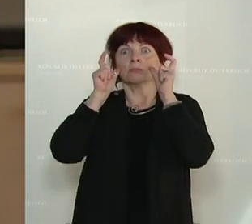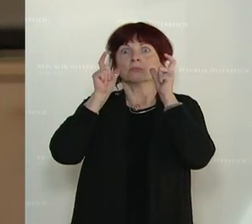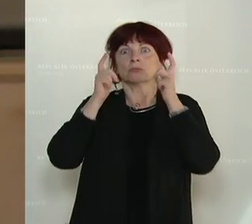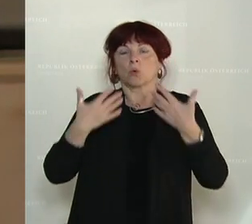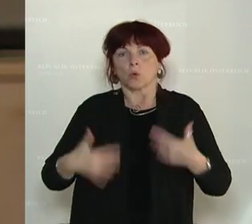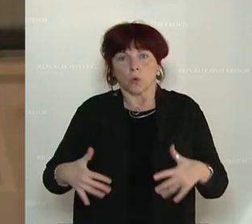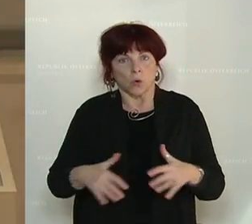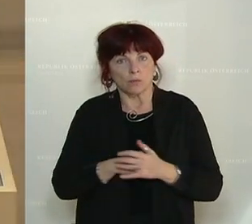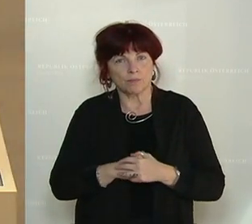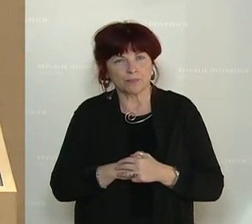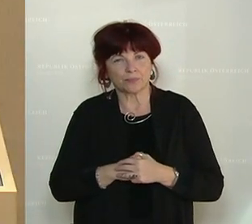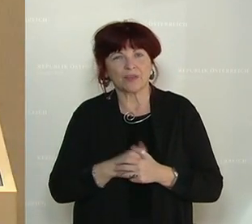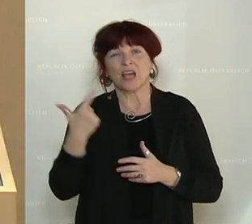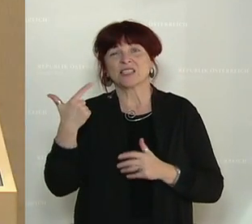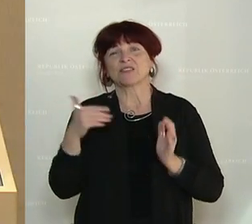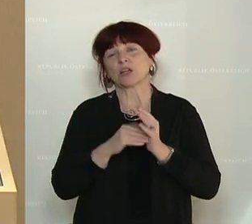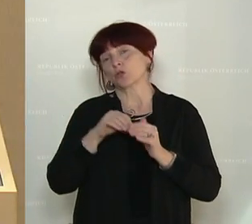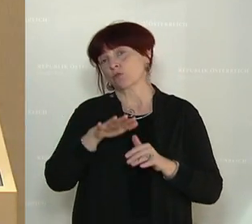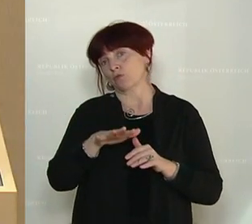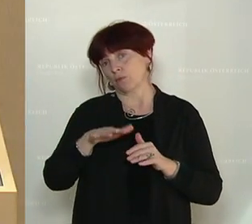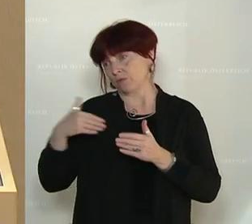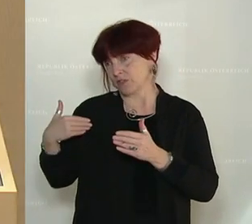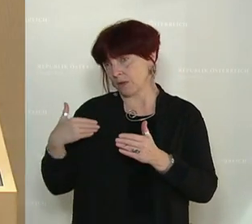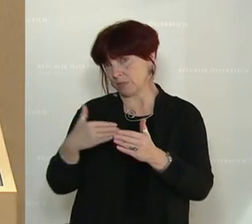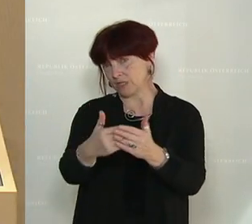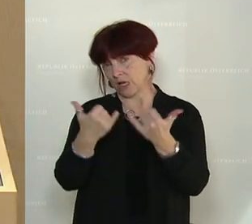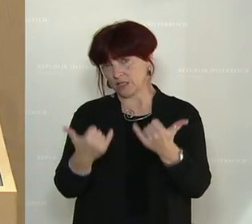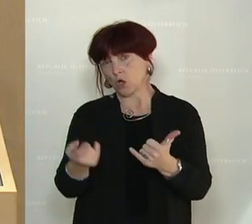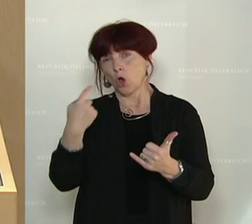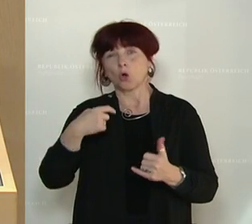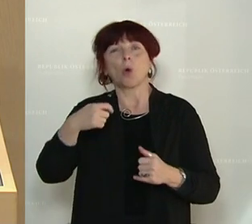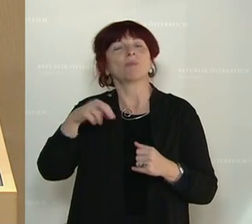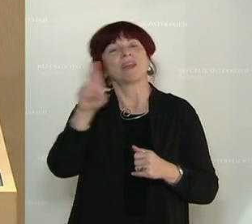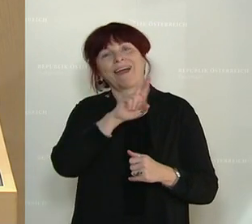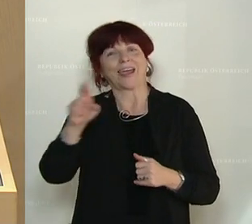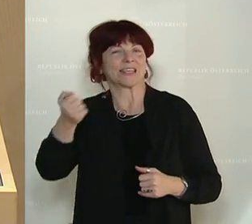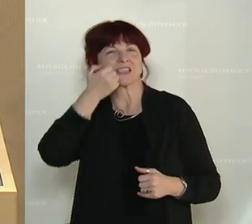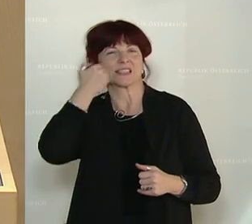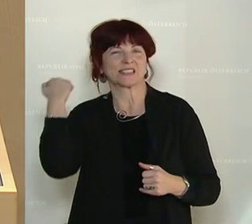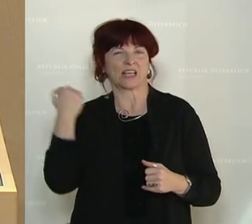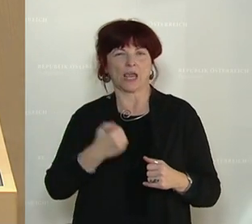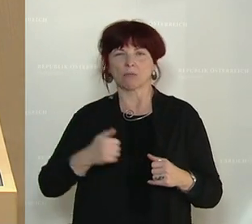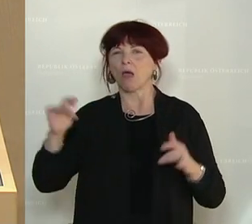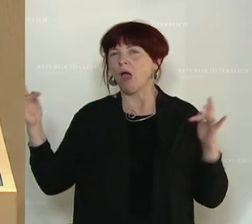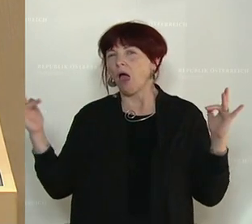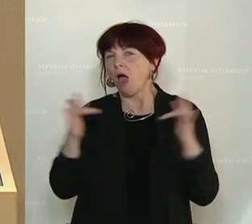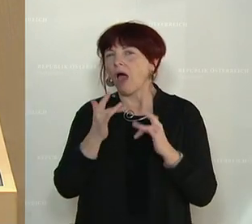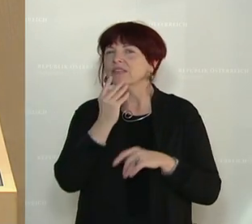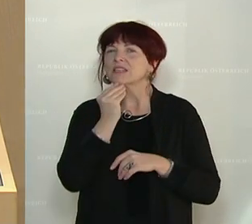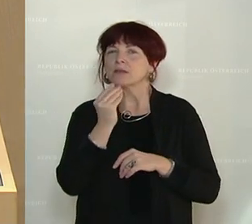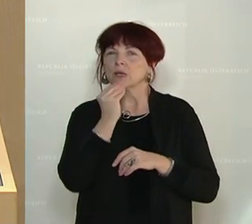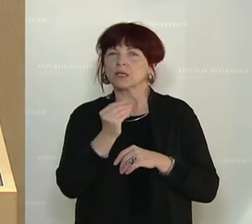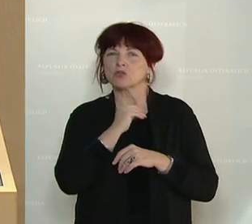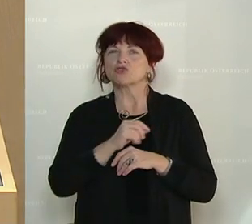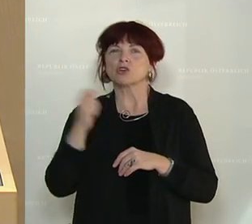Seit 2015 verzeichnen wir in Österreich einen Hoch an rechtsextremen, antisemitischen und rassistischen Straftaten.